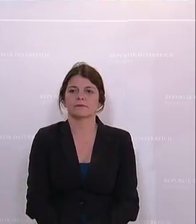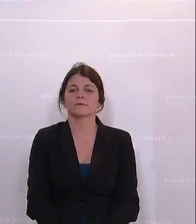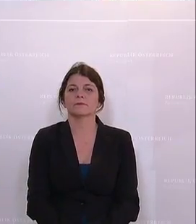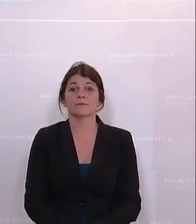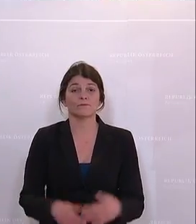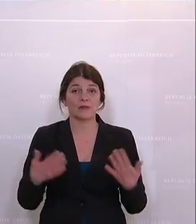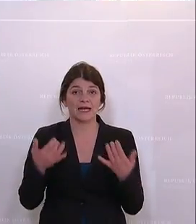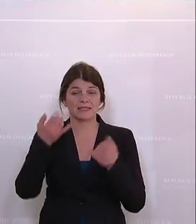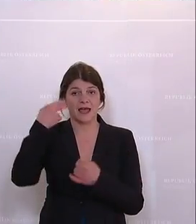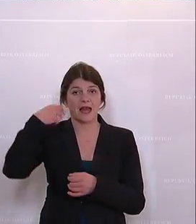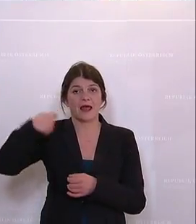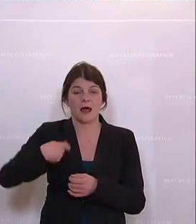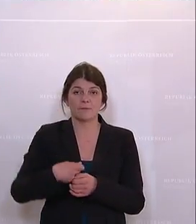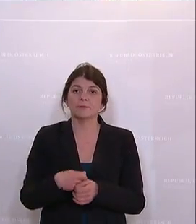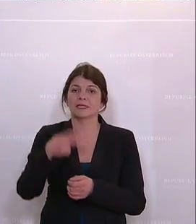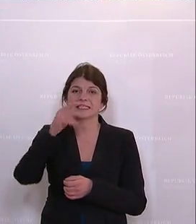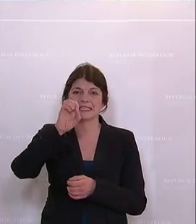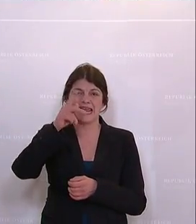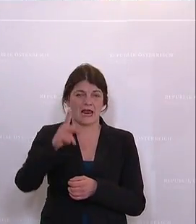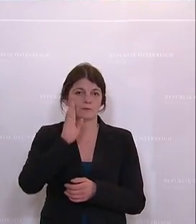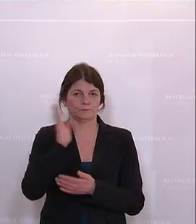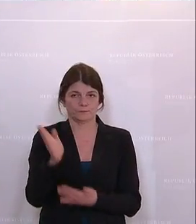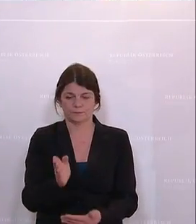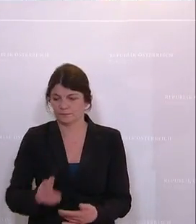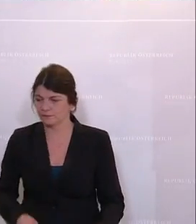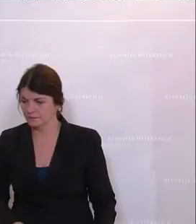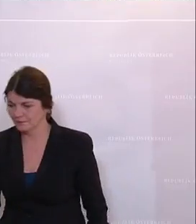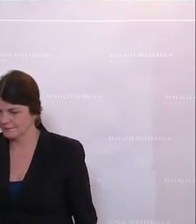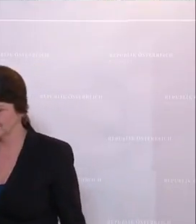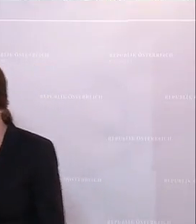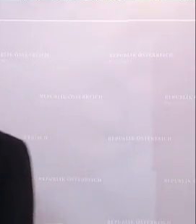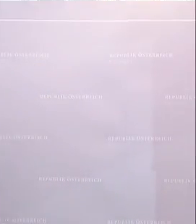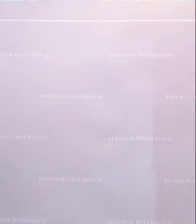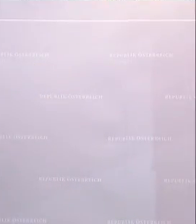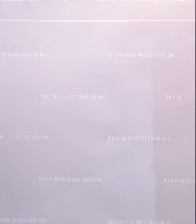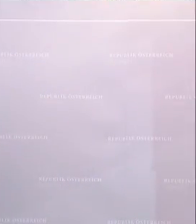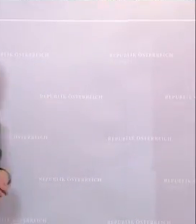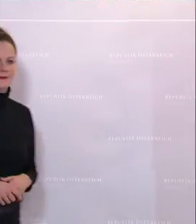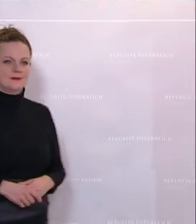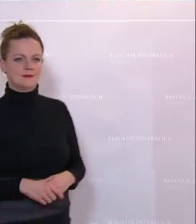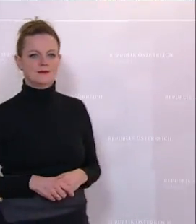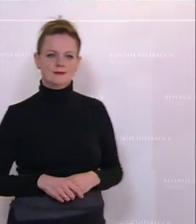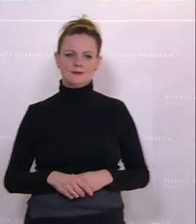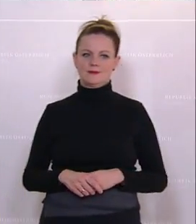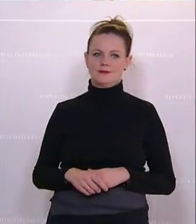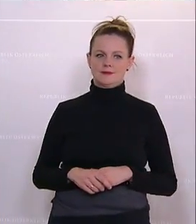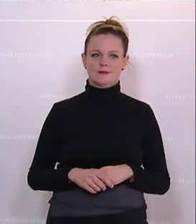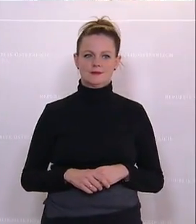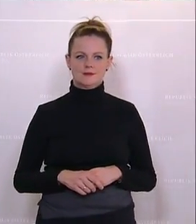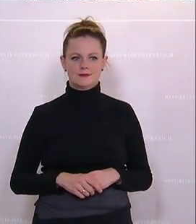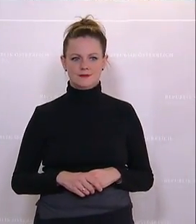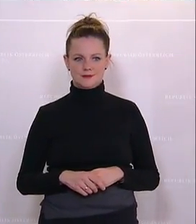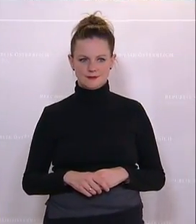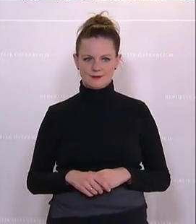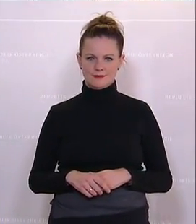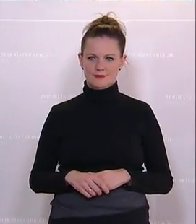Nun ist der Herr Abgeordnete Dietmar Keck am Wort. Es sei verabsäumt worden, den Menschen ihre Ängste zu nehmen und das Vertrauen in die Impfung zu stärken,